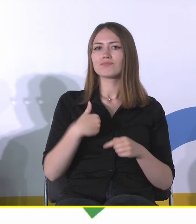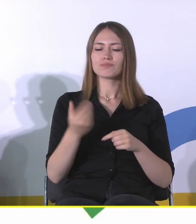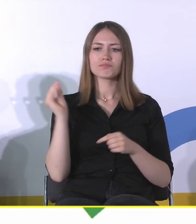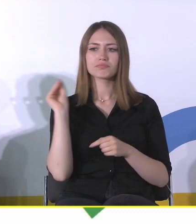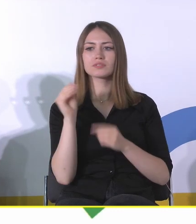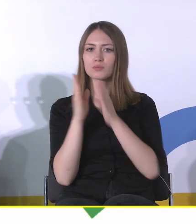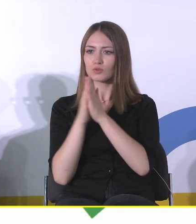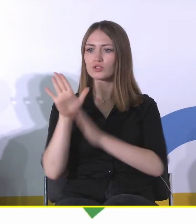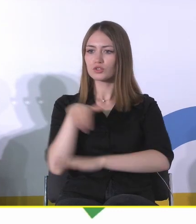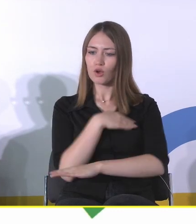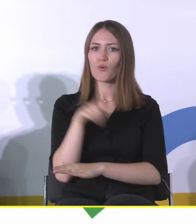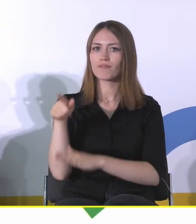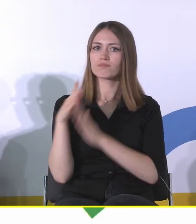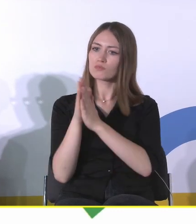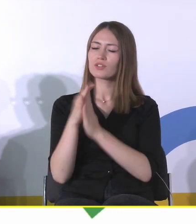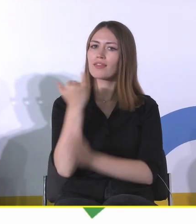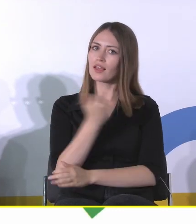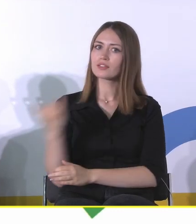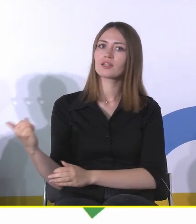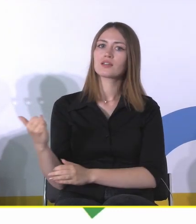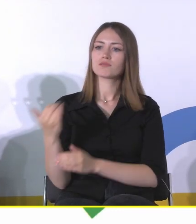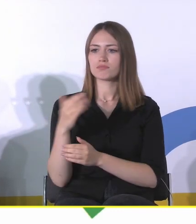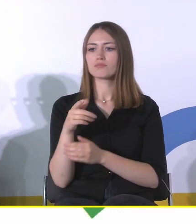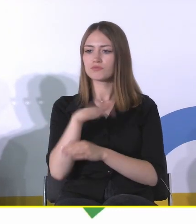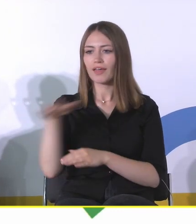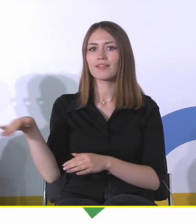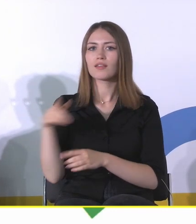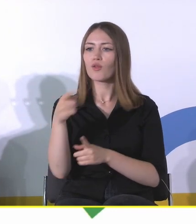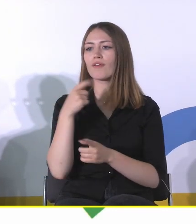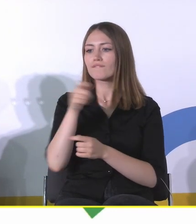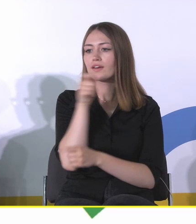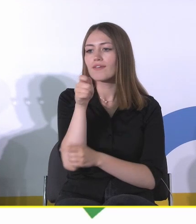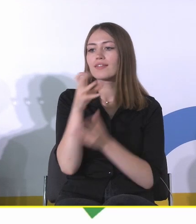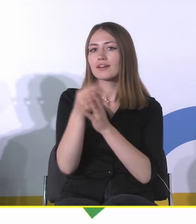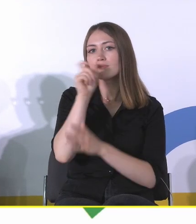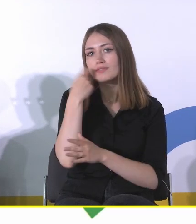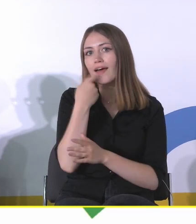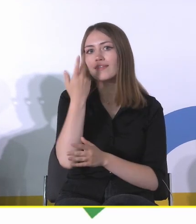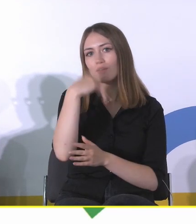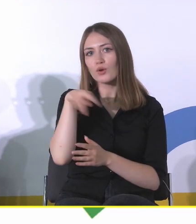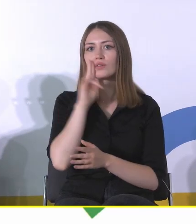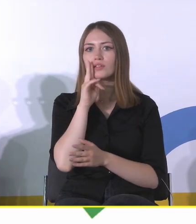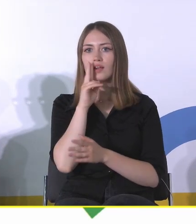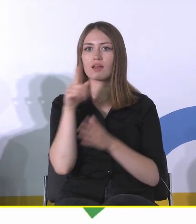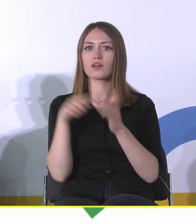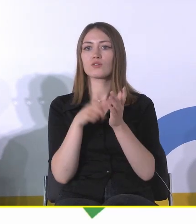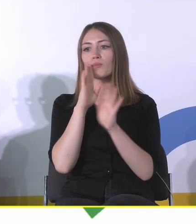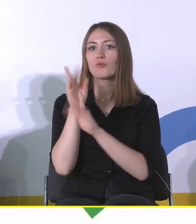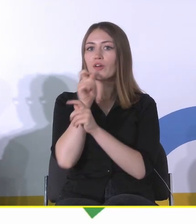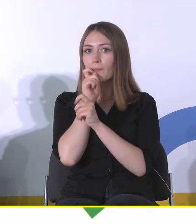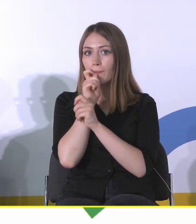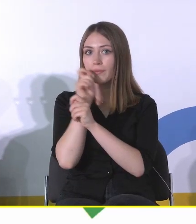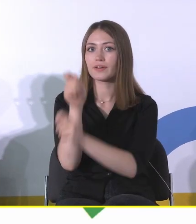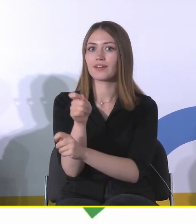w szkole dzieci, żeby zrobiły wywiady ze swoimi dziadkami albo rodzicami i będzie to prezent ich